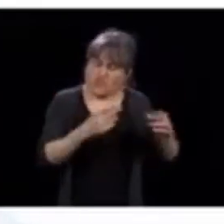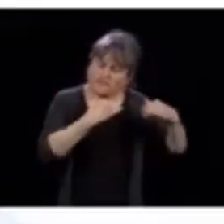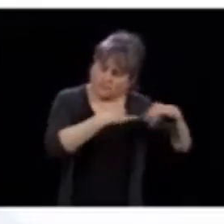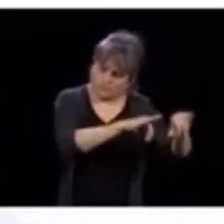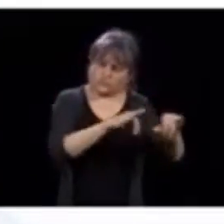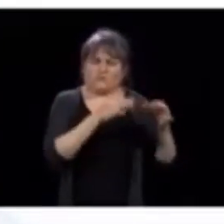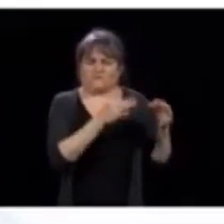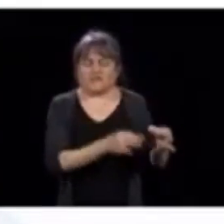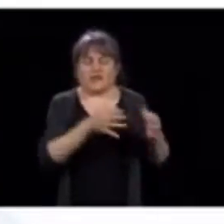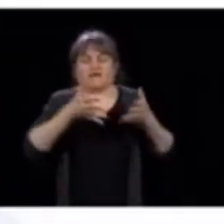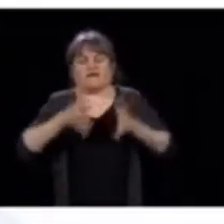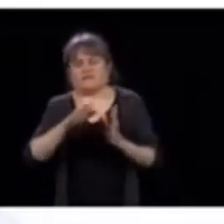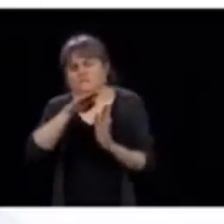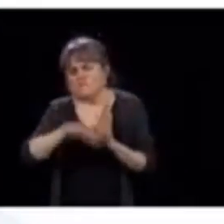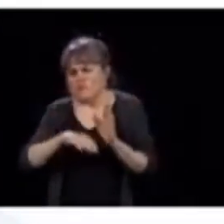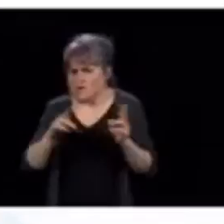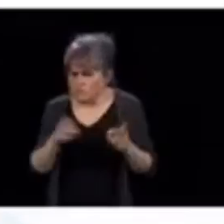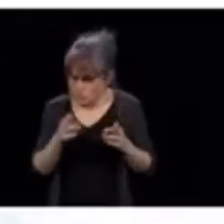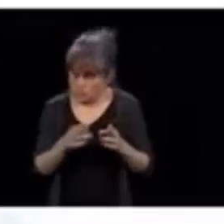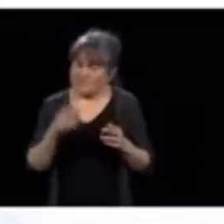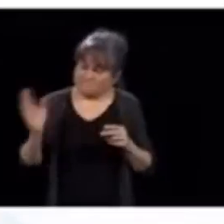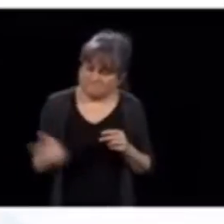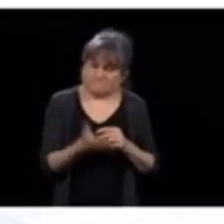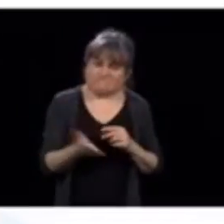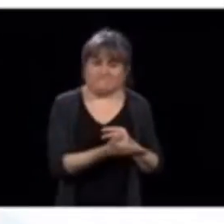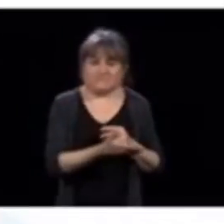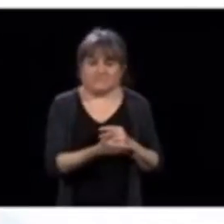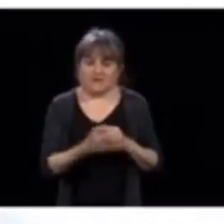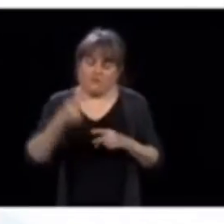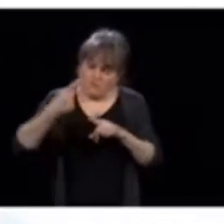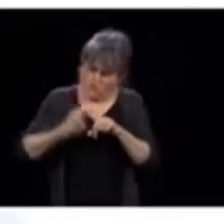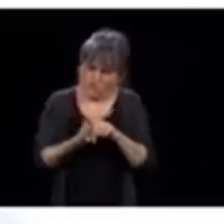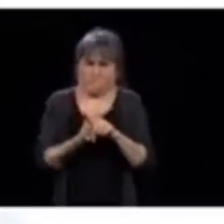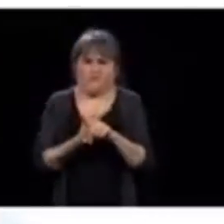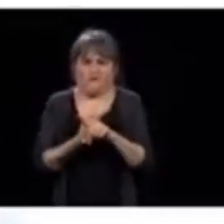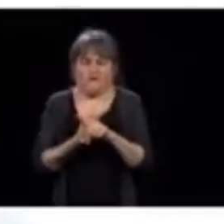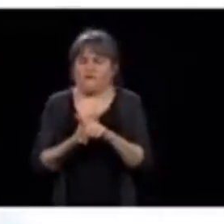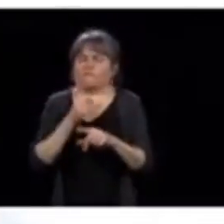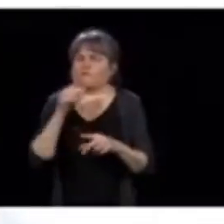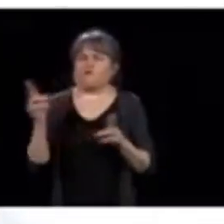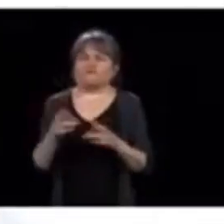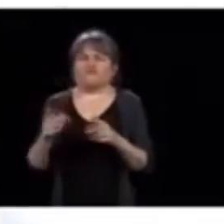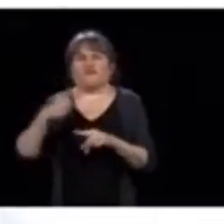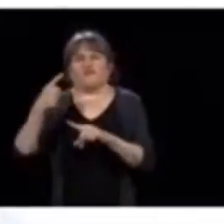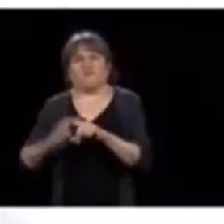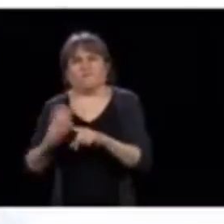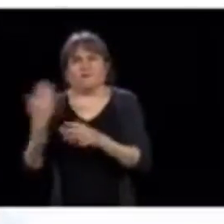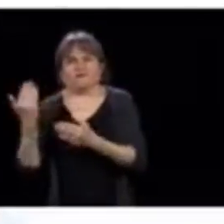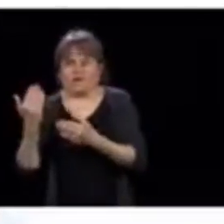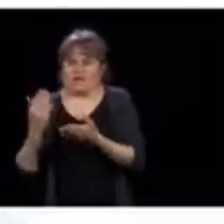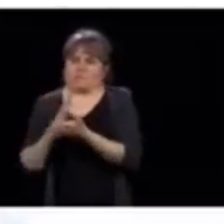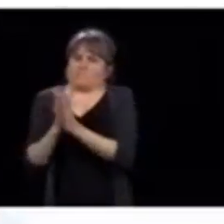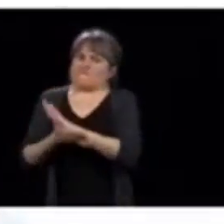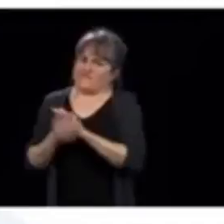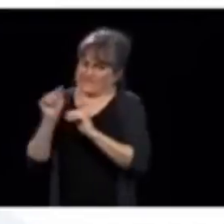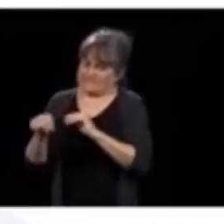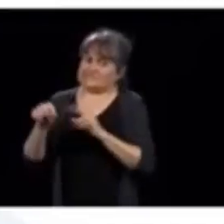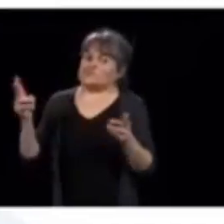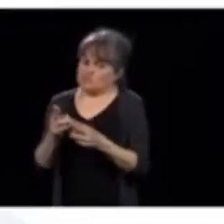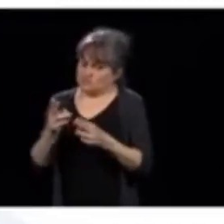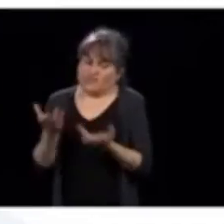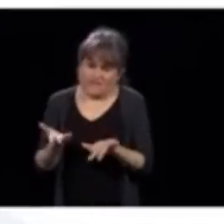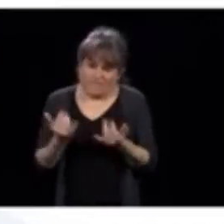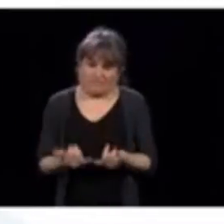justement, là, ça fait un mois, un peu plus qu'un mois, puis il des chirurgies qui ne peuvent pas attendre au bout d'un mois. Alors, on va être capable de faire ça. Puis moi, je veux redire